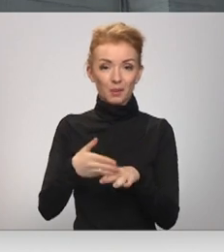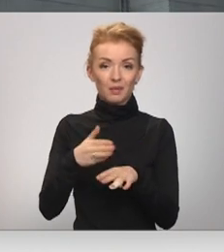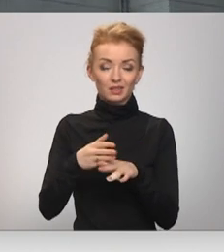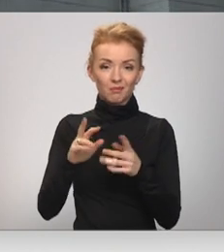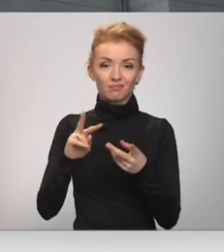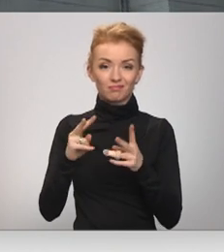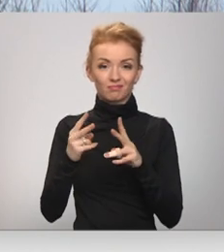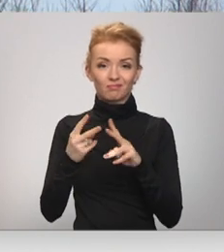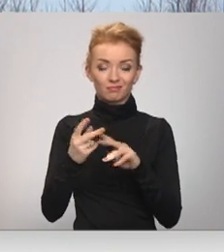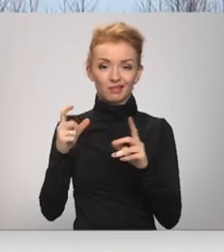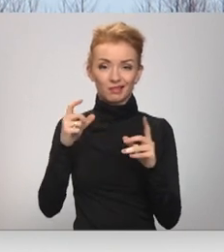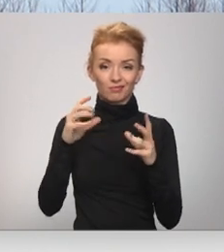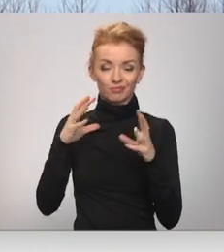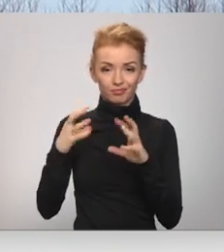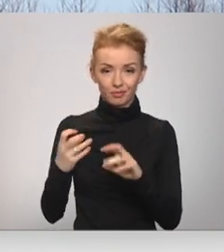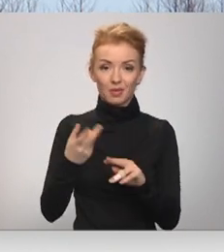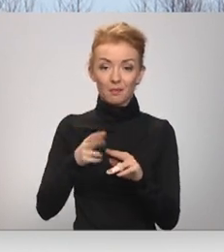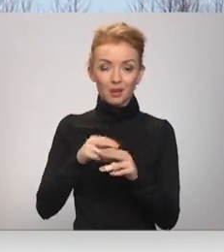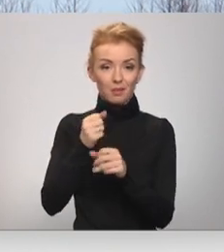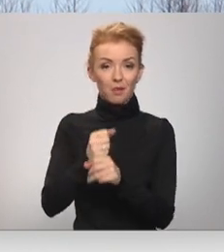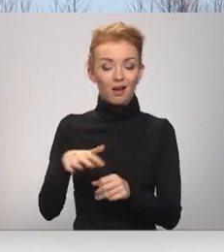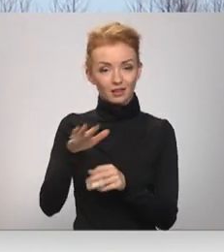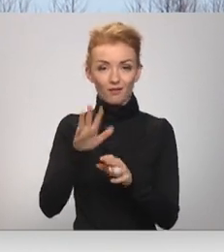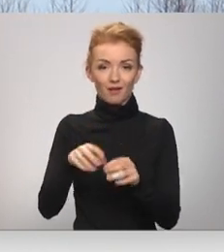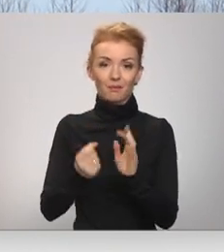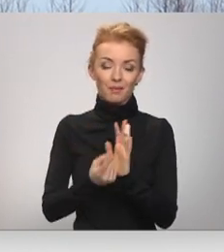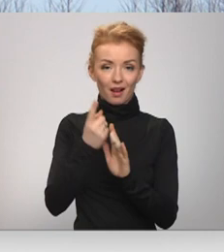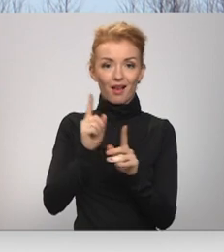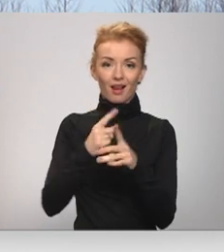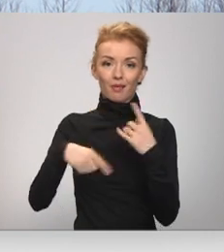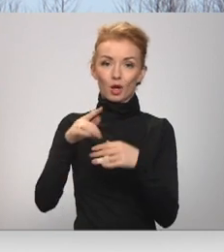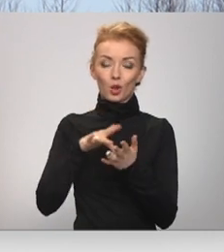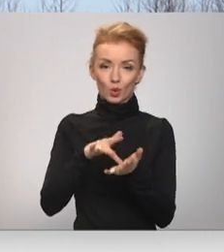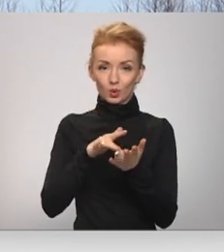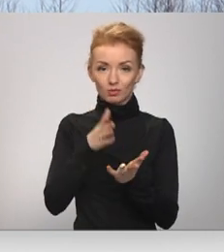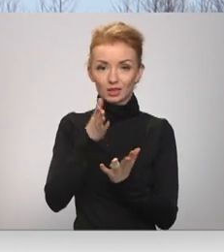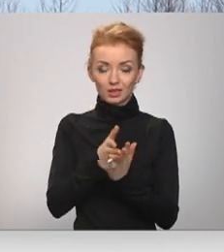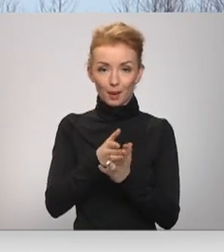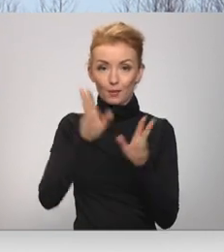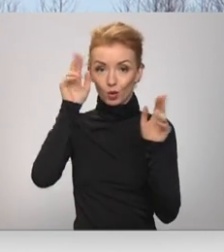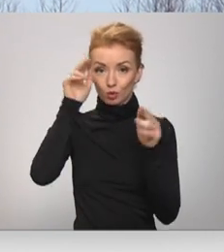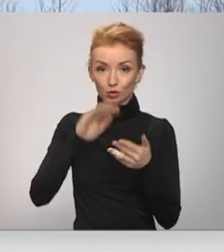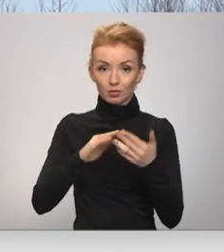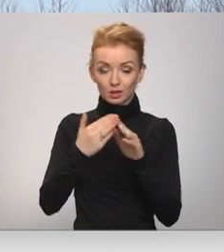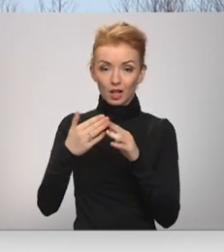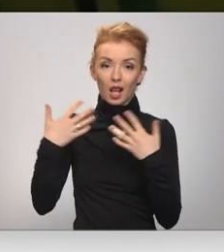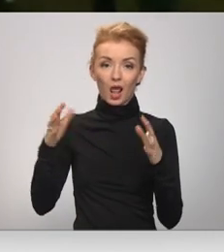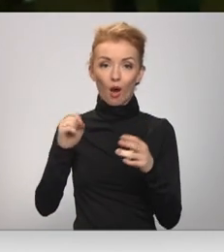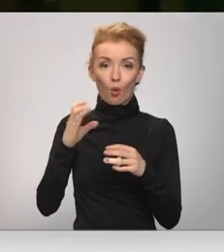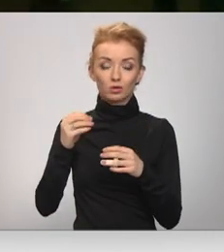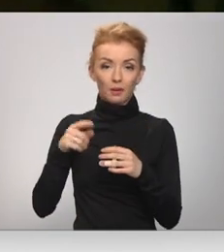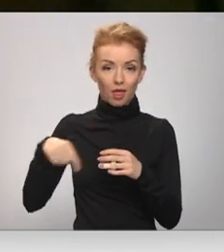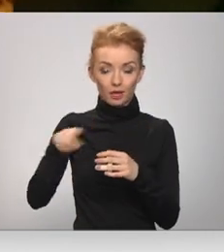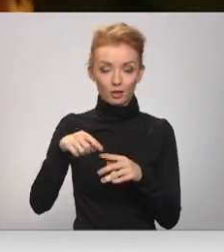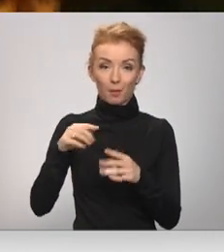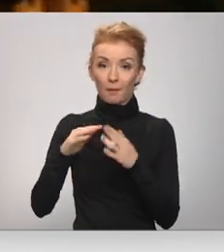grauš laika zops. Tādi jādi pagastā veidotos neliels tūris maršruts starp trušu pilsētiņu, lielautas sēzeru, pili